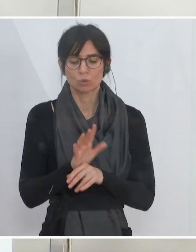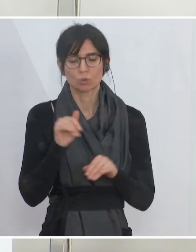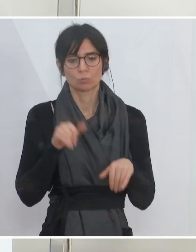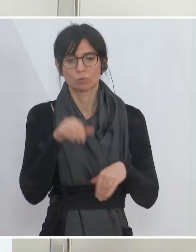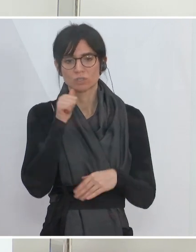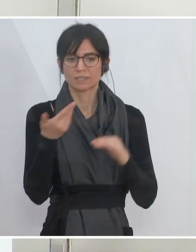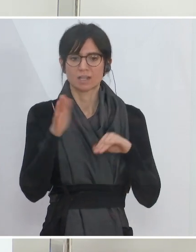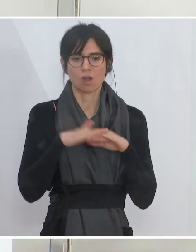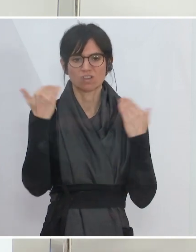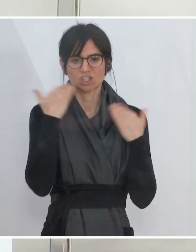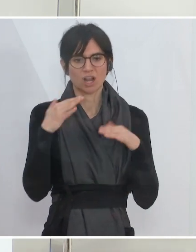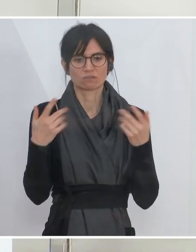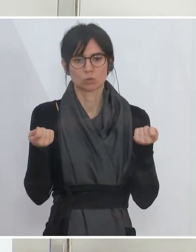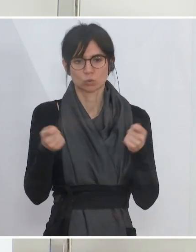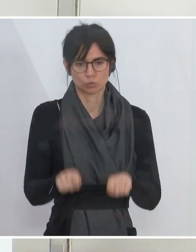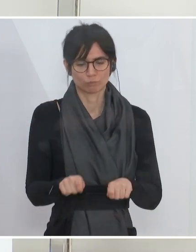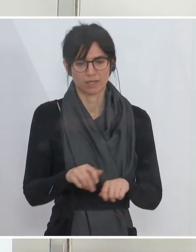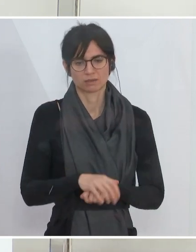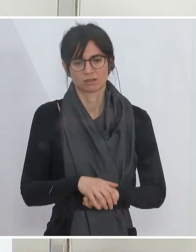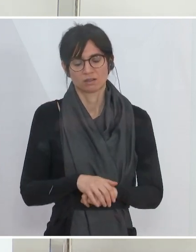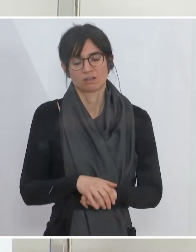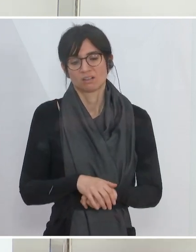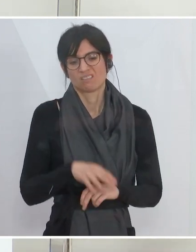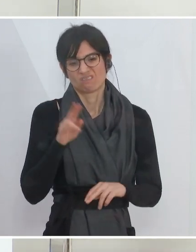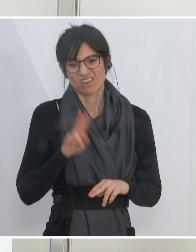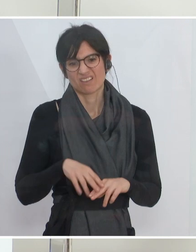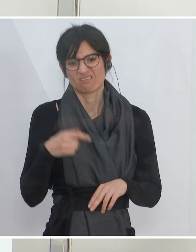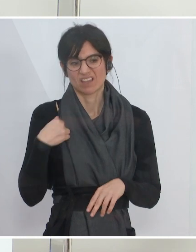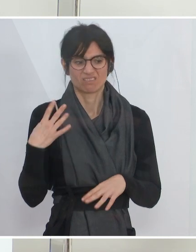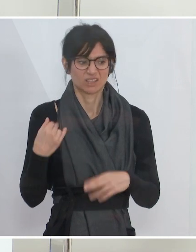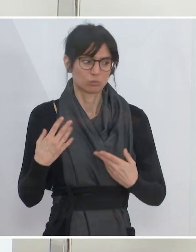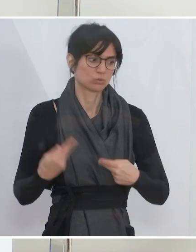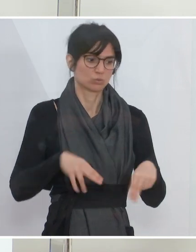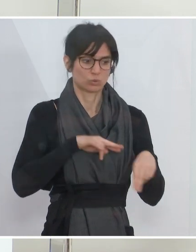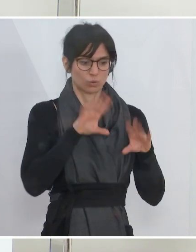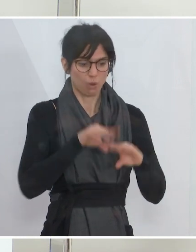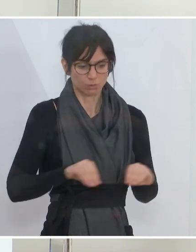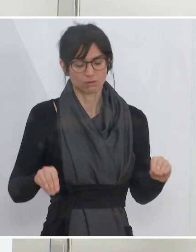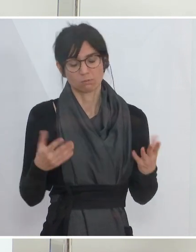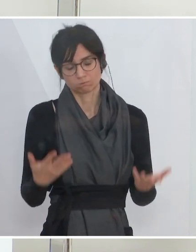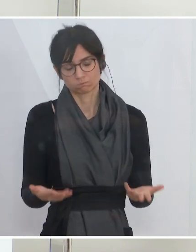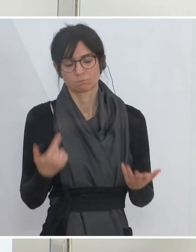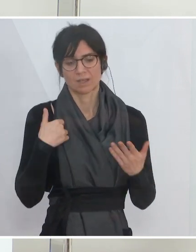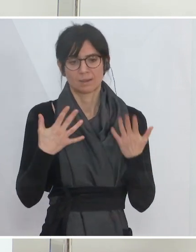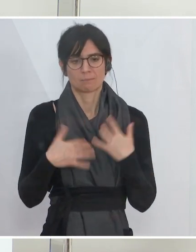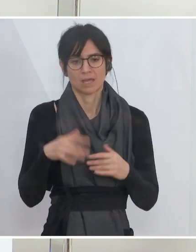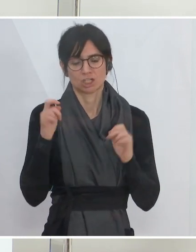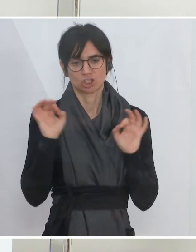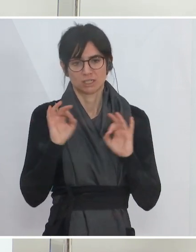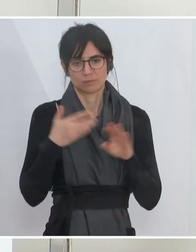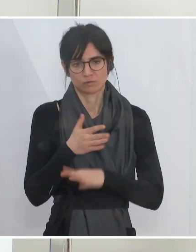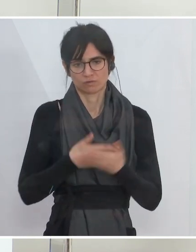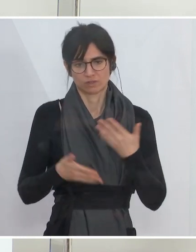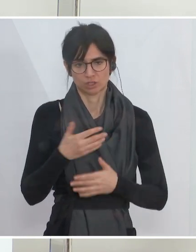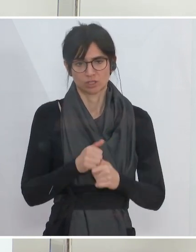denn das wäre natürlich eine noch größere Herausforderung für die Wirtschaft. Generell sieht man aber, dass sich Lockerungen auch